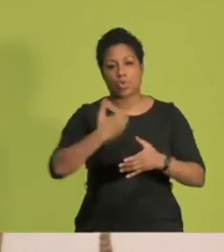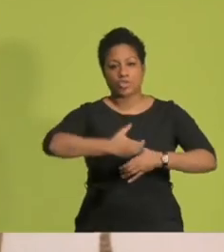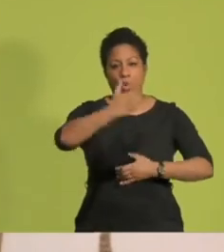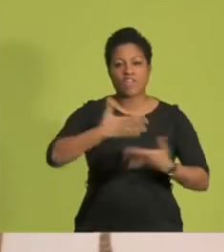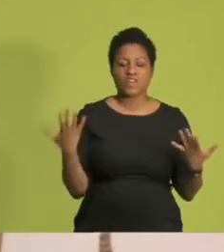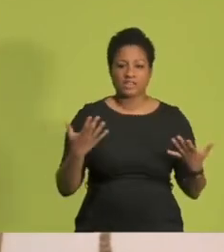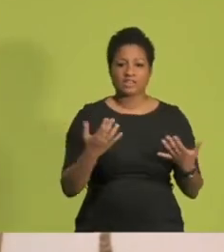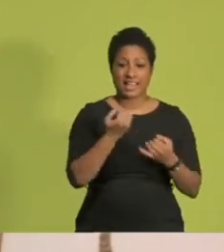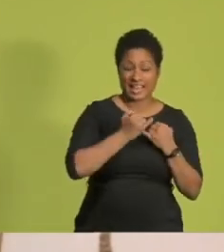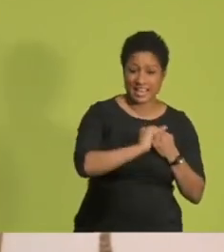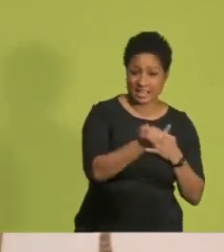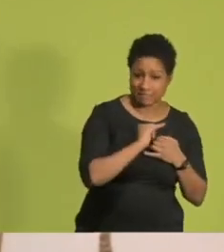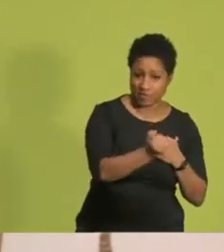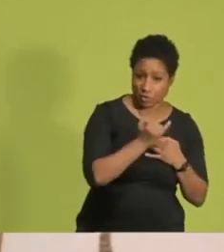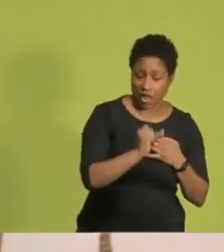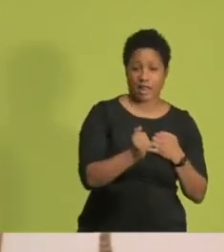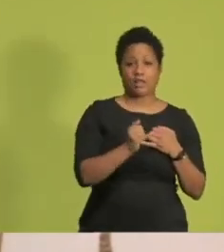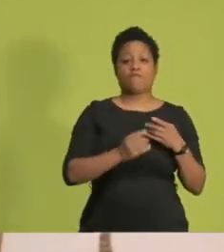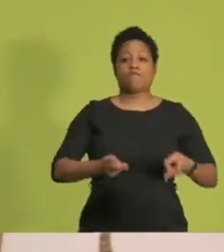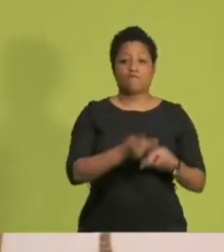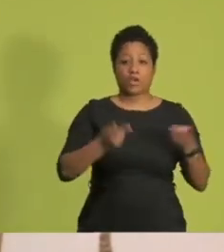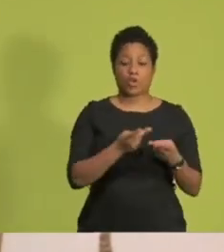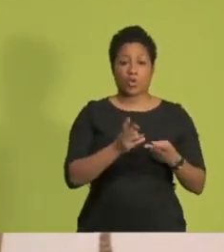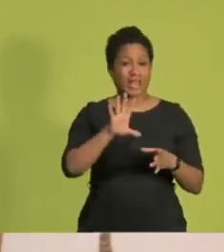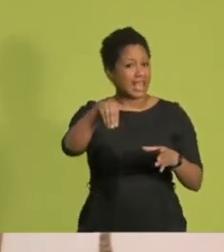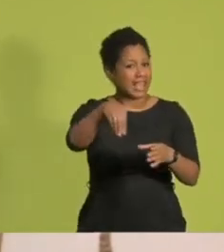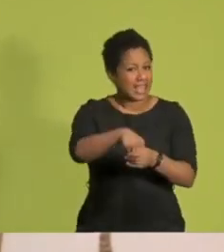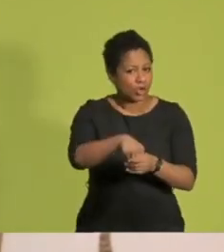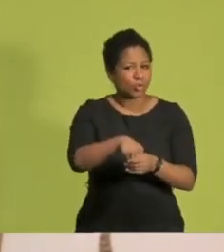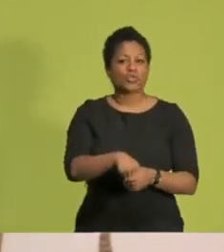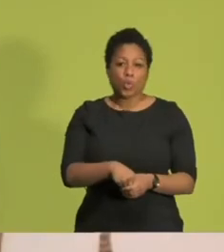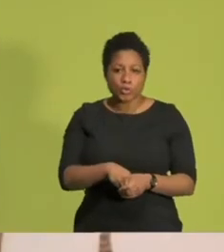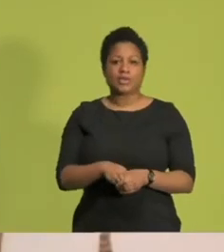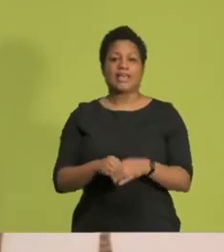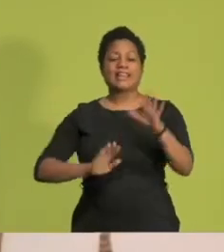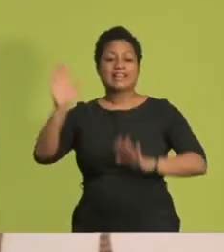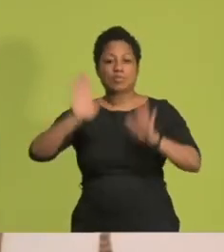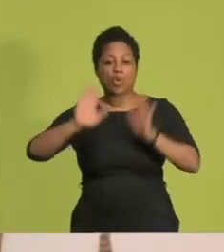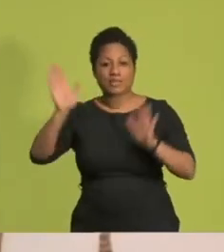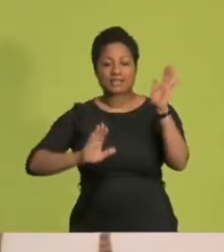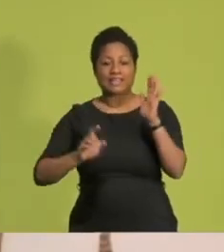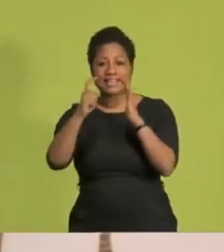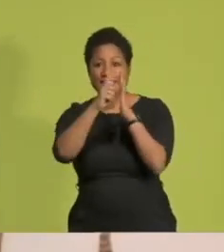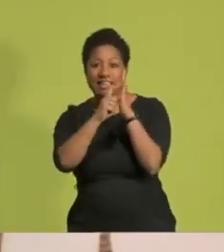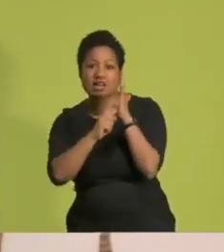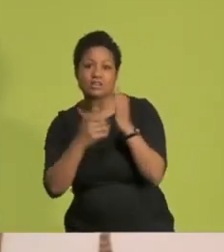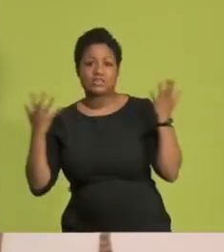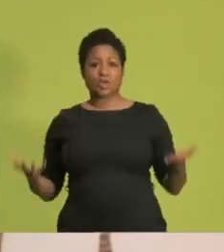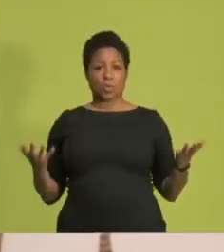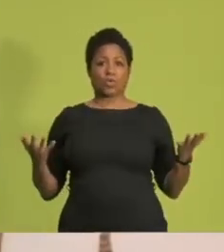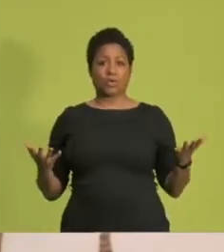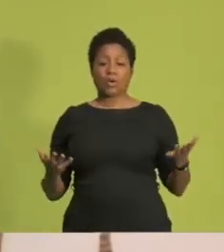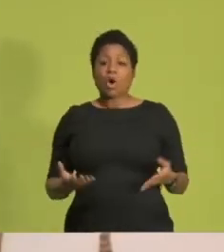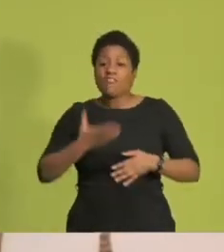Individuelle Förderung, Inklusion, Demokratie und Digitalisierung. Wie schön wäre es, wenn wir aus der